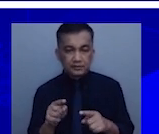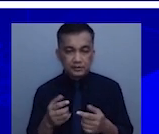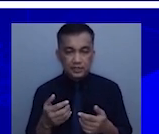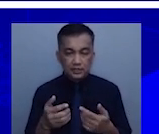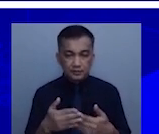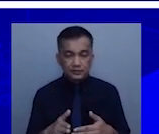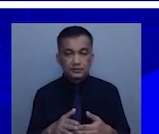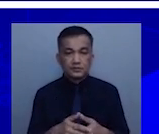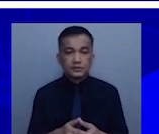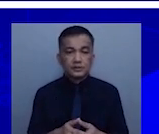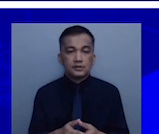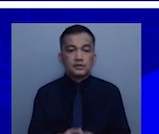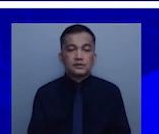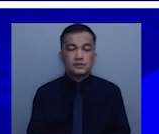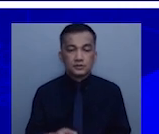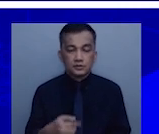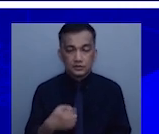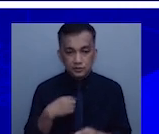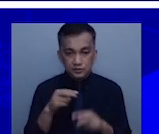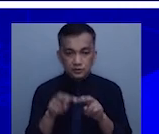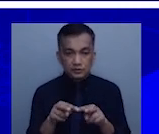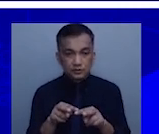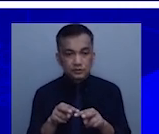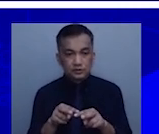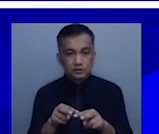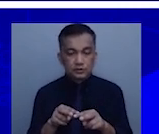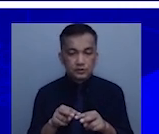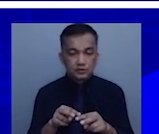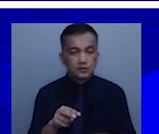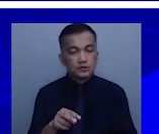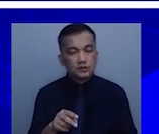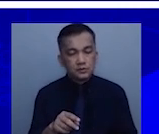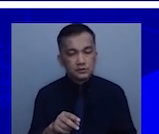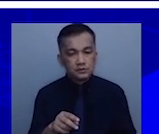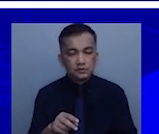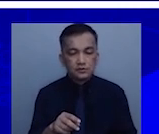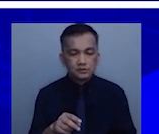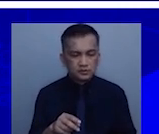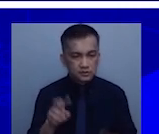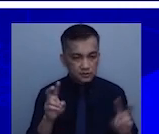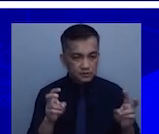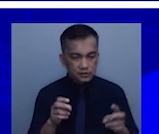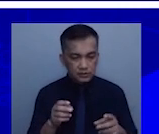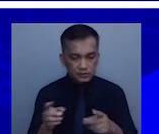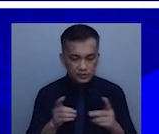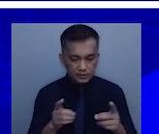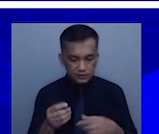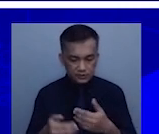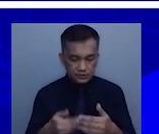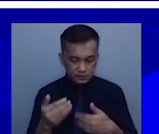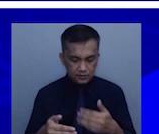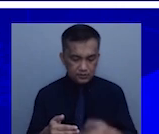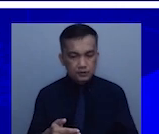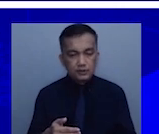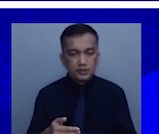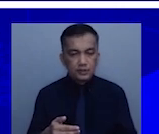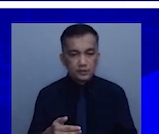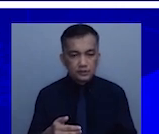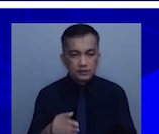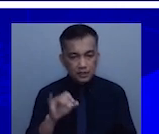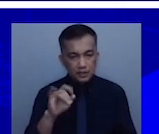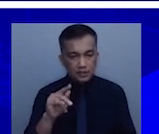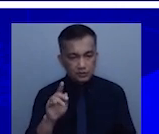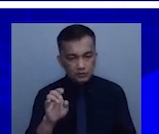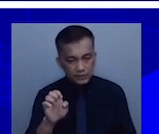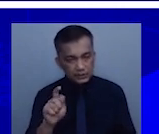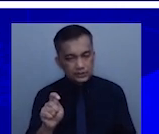I will also look at yung direction trend nung mga sa outlets, for example, kung